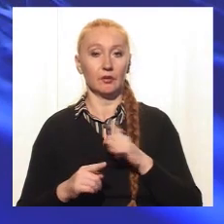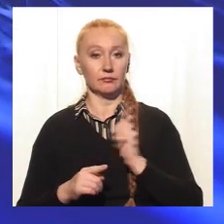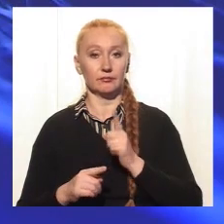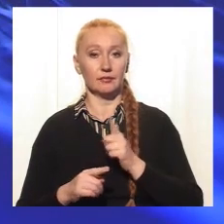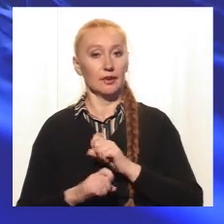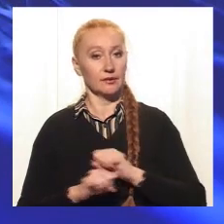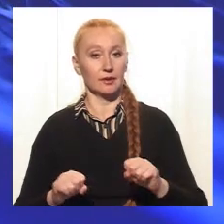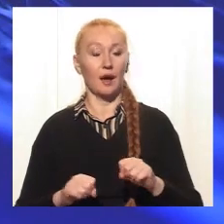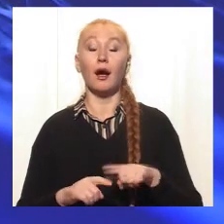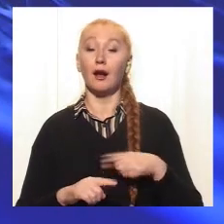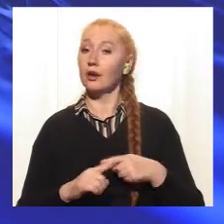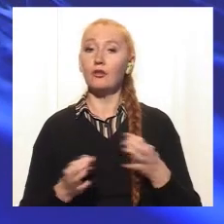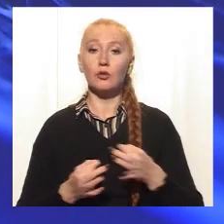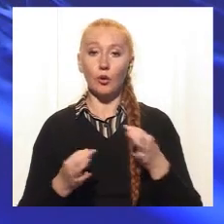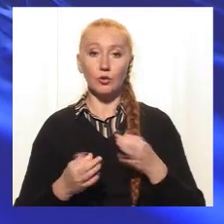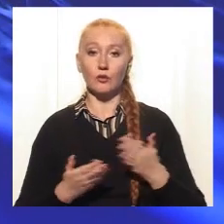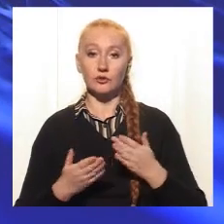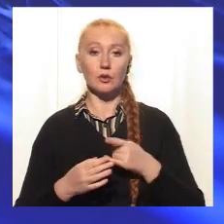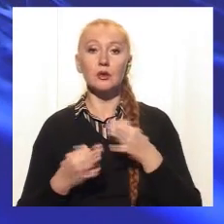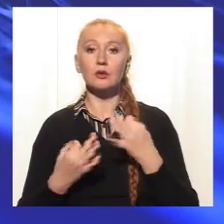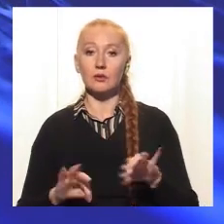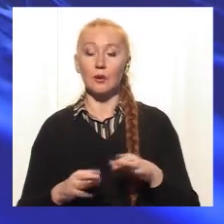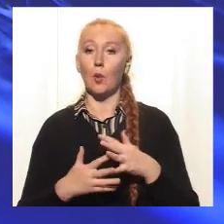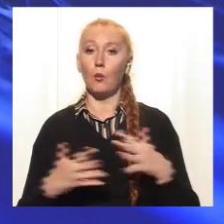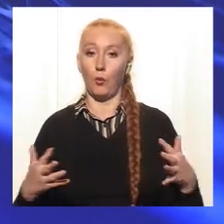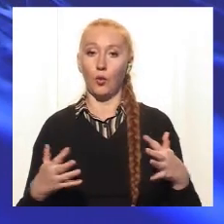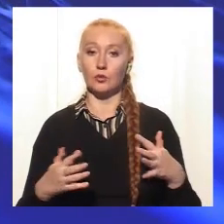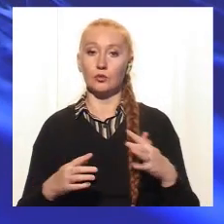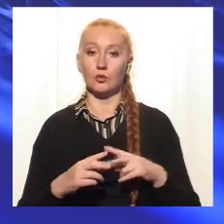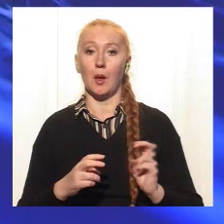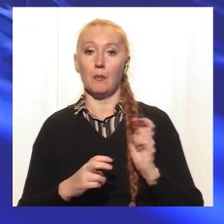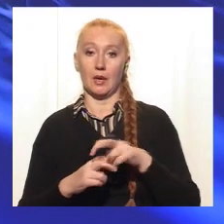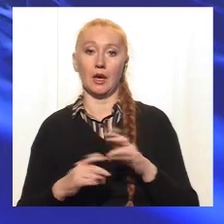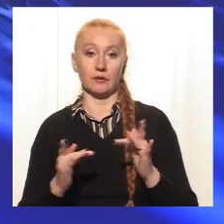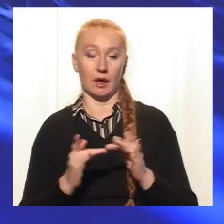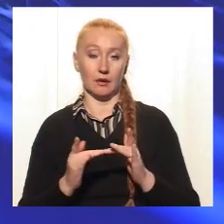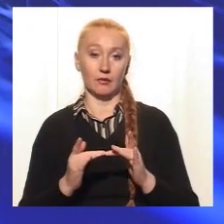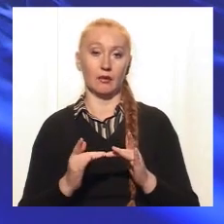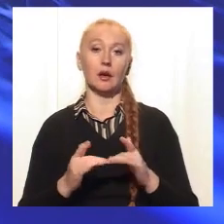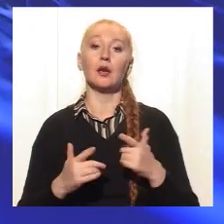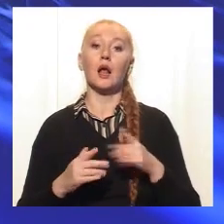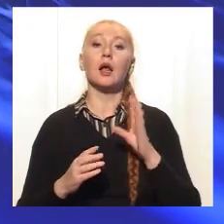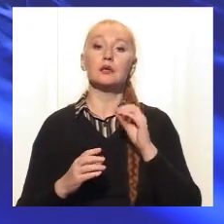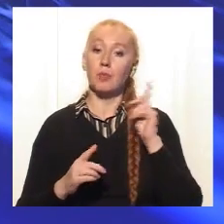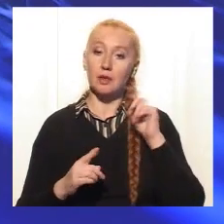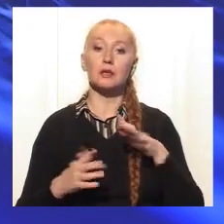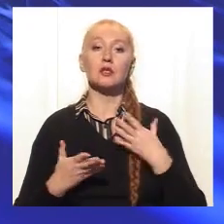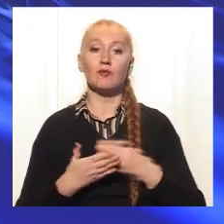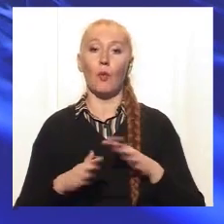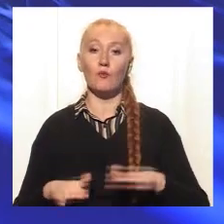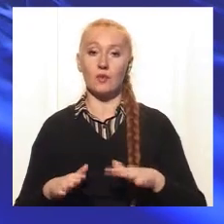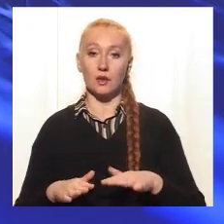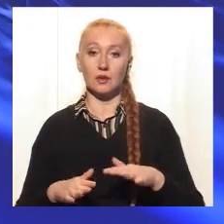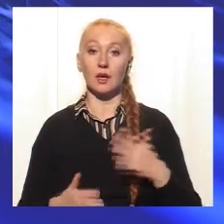Тобто ніколи, ніколи в житті собаки не дозволити більше запригнути на ліжко. Собака повинна знати своє місце.